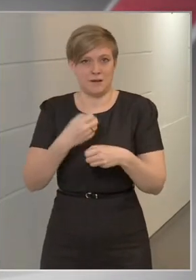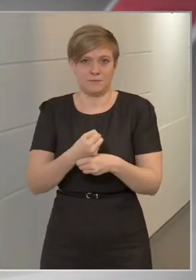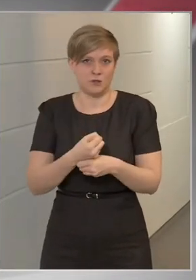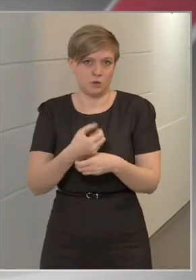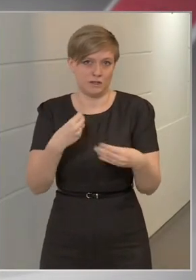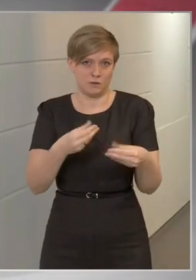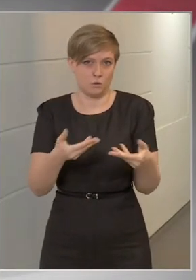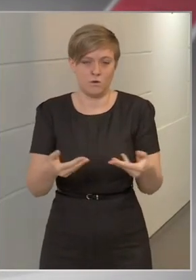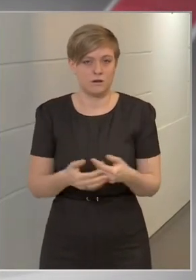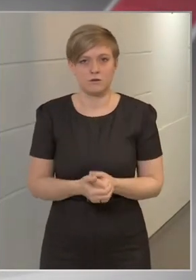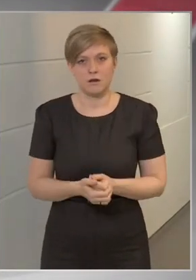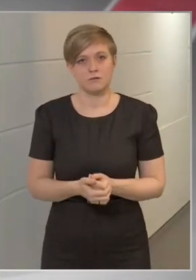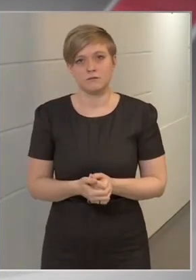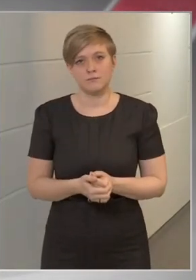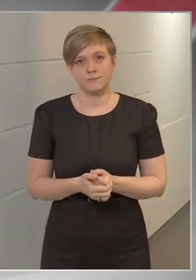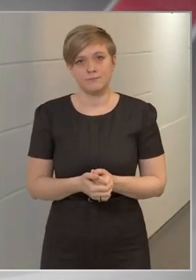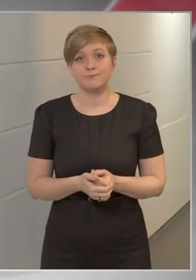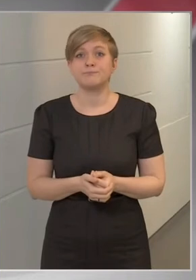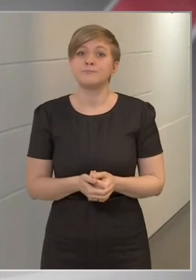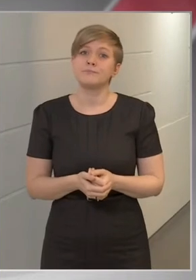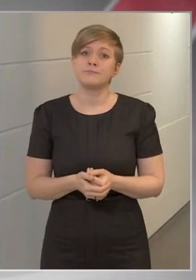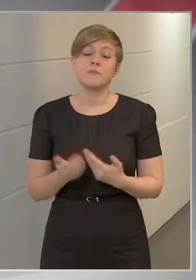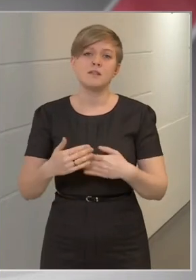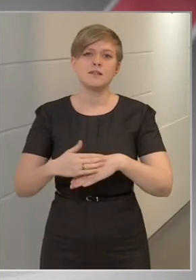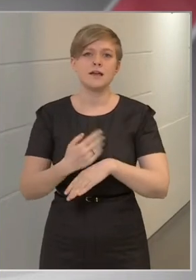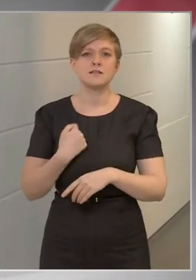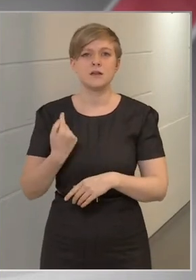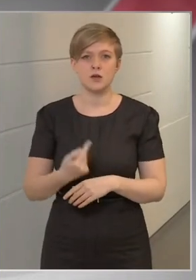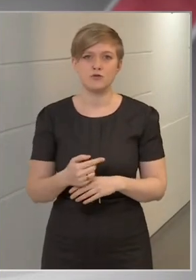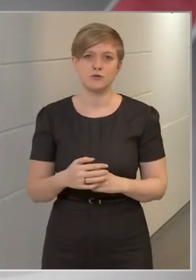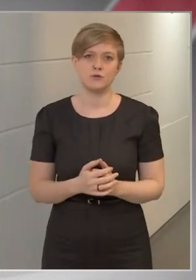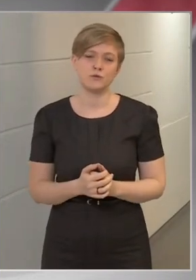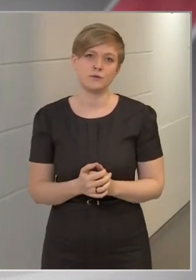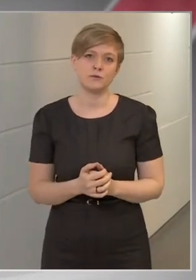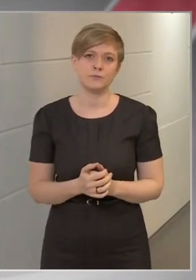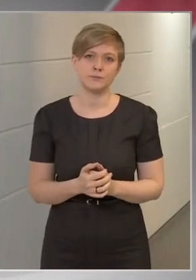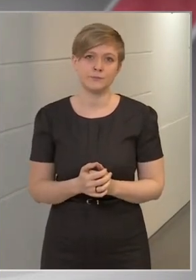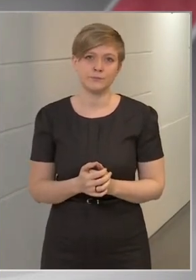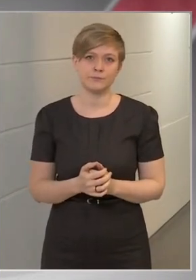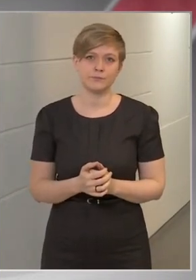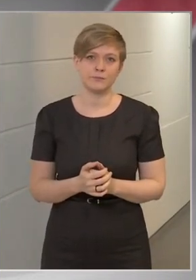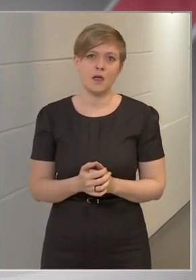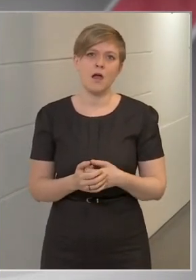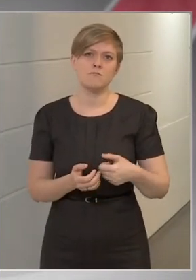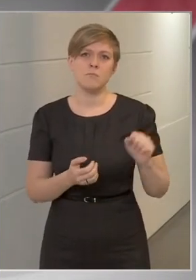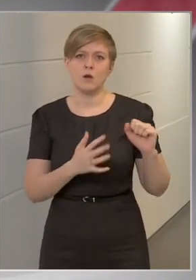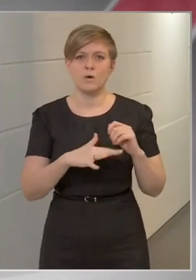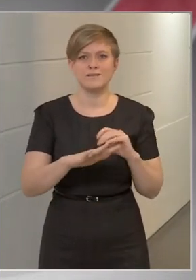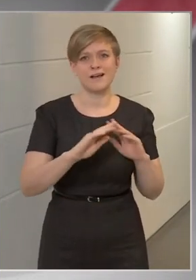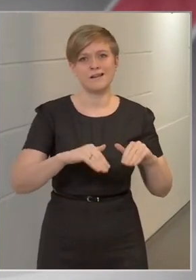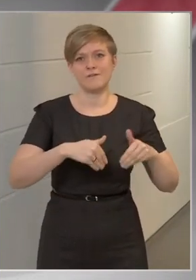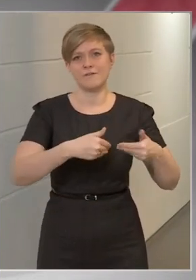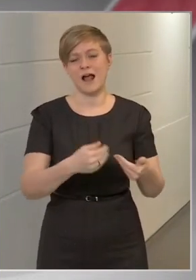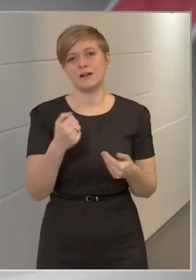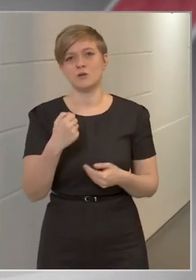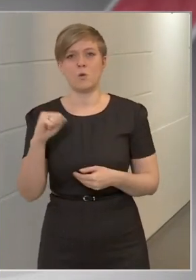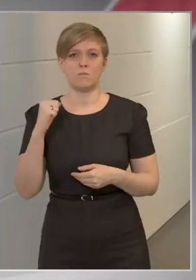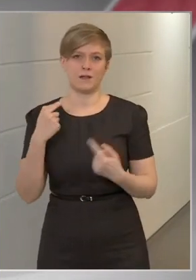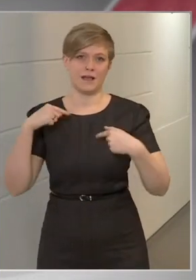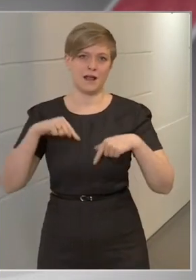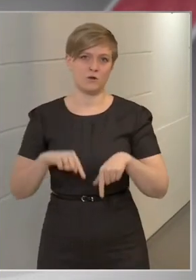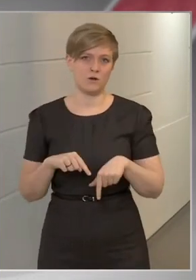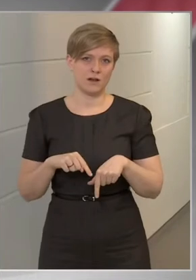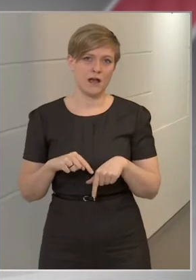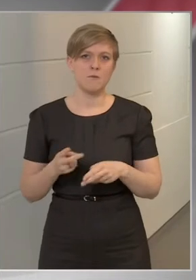indokoltnak. Az az érzésünk, hogy a baloldalivá vált jobbik pártelnökének